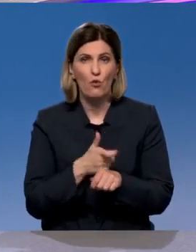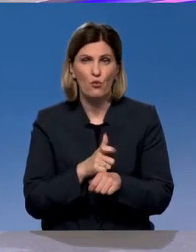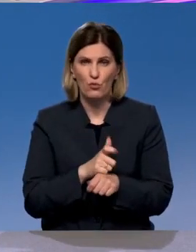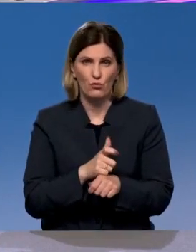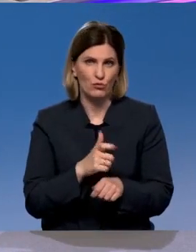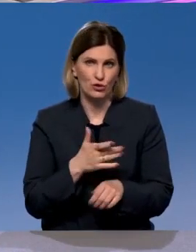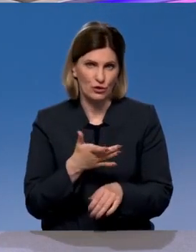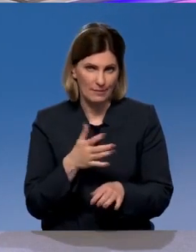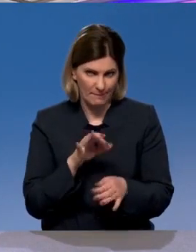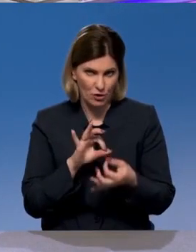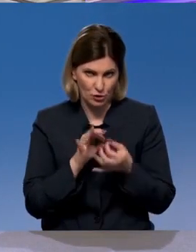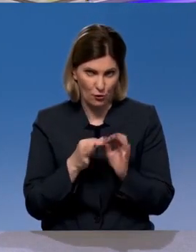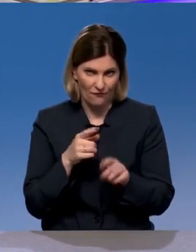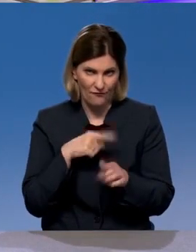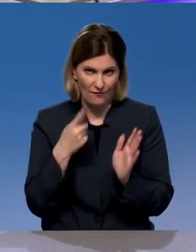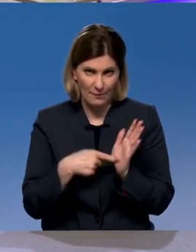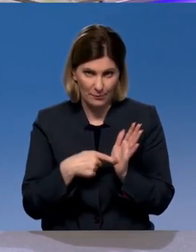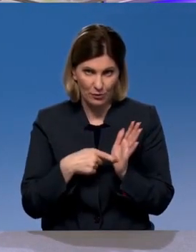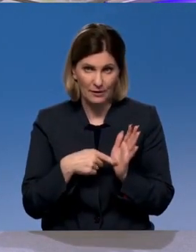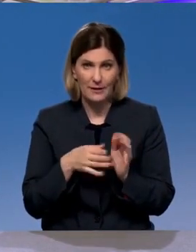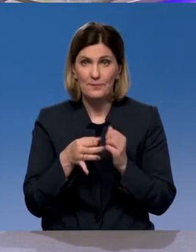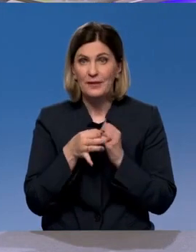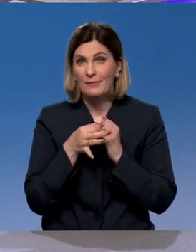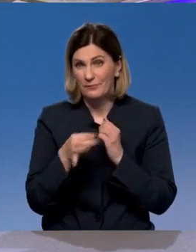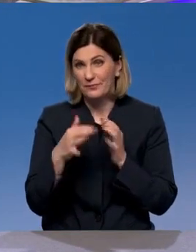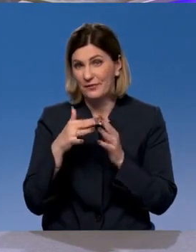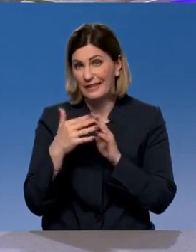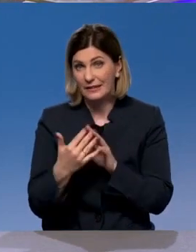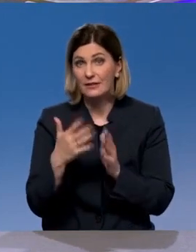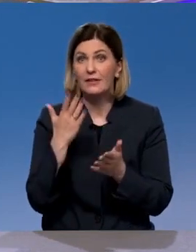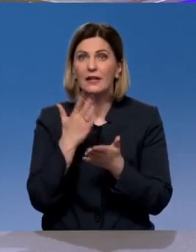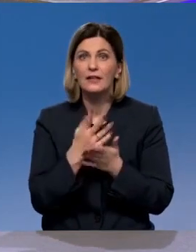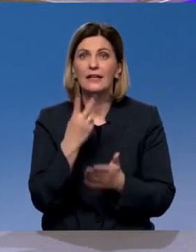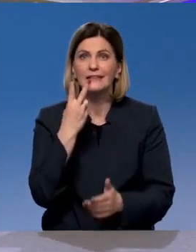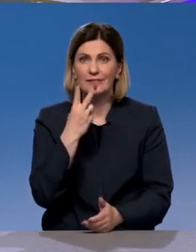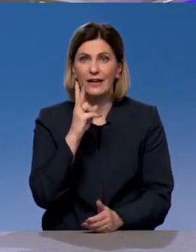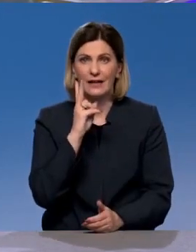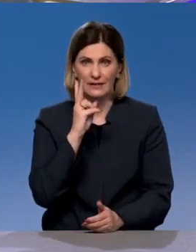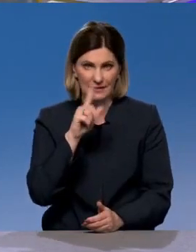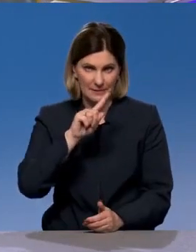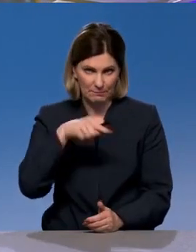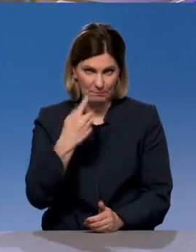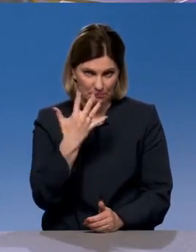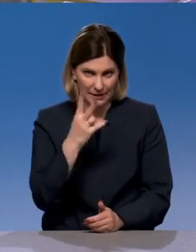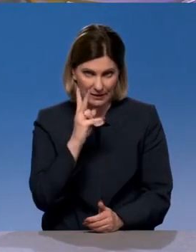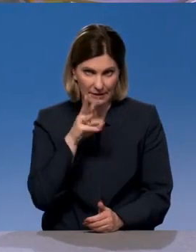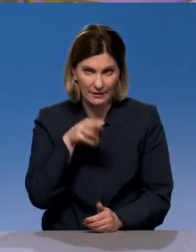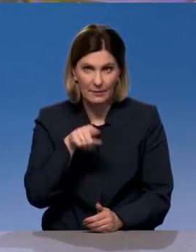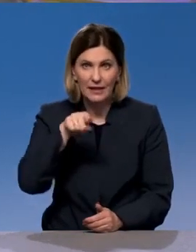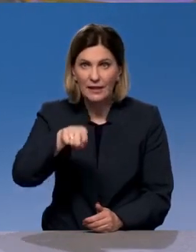Тамбовской области, Рассказовский район, поселок Маяк, находится 2,5 километра. Там выбоины